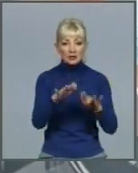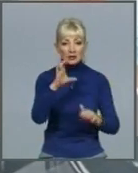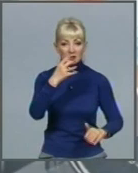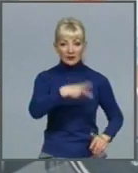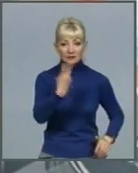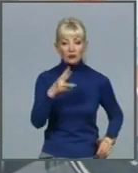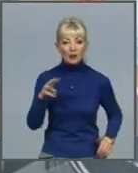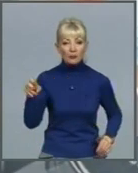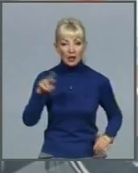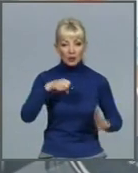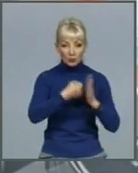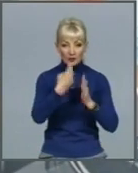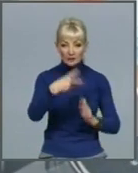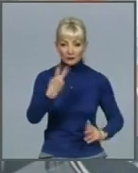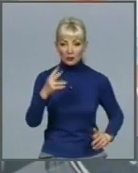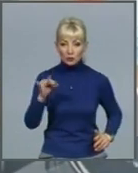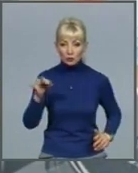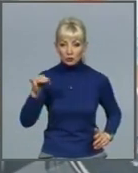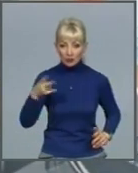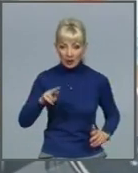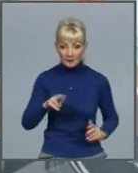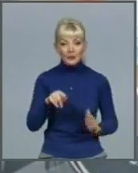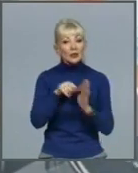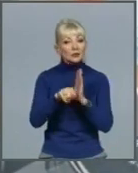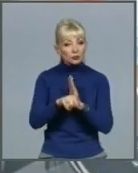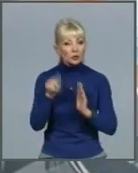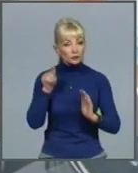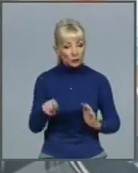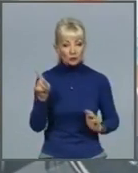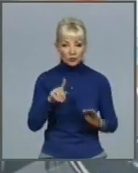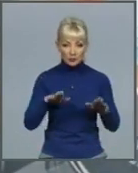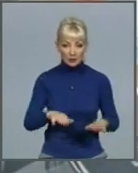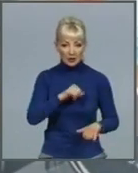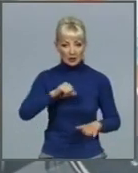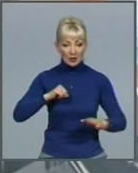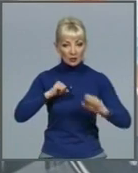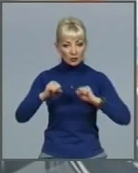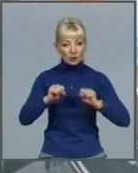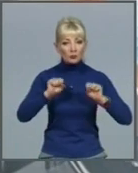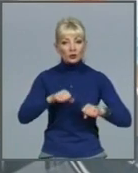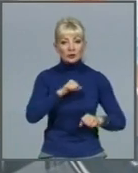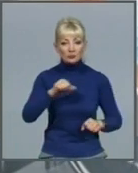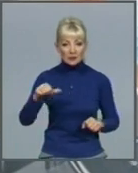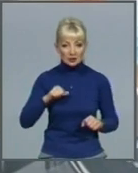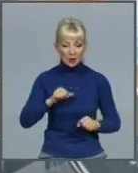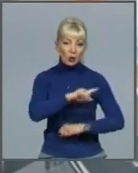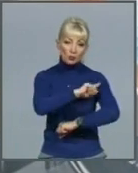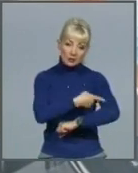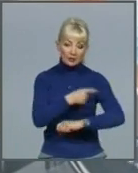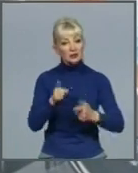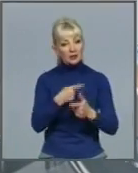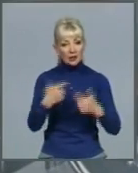22 червня. Сутність полягає в тому, що місцеве самоврядування може самостійно посилювати або ж послаблювати